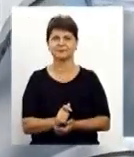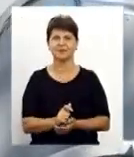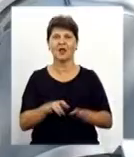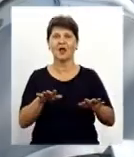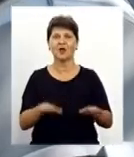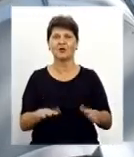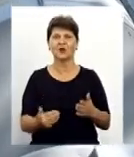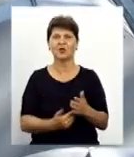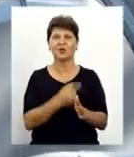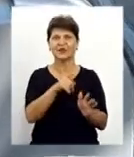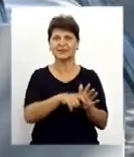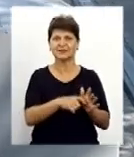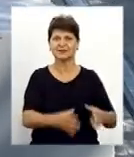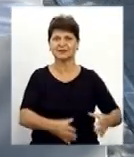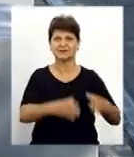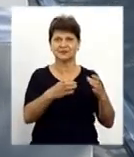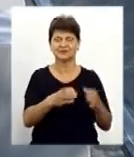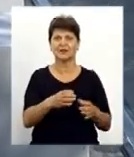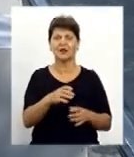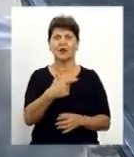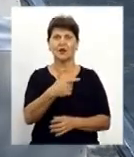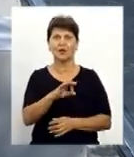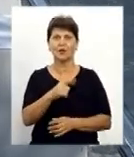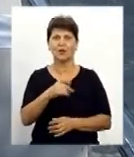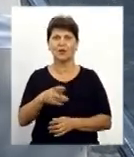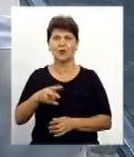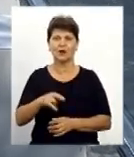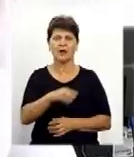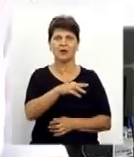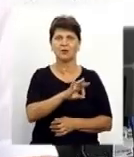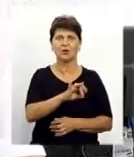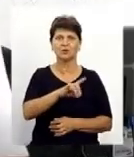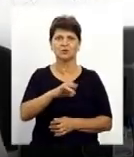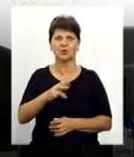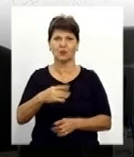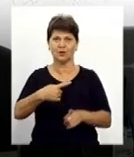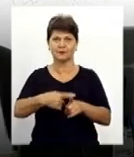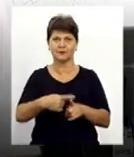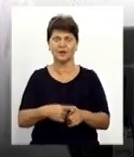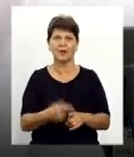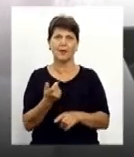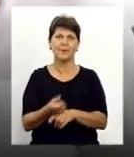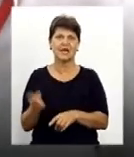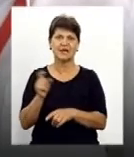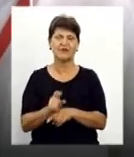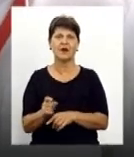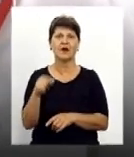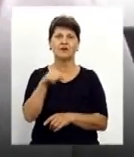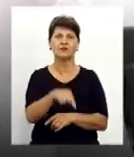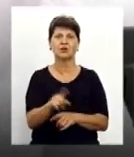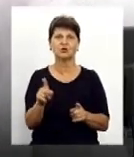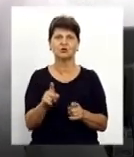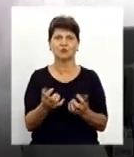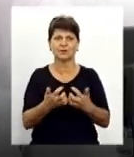Розташовані нові сміттєві контейнери на розі вулиць Гоголя та Толстого. Перевага в тому, що в ньому внутрі влаштоване